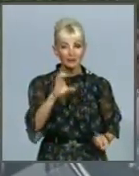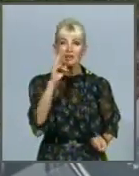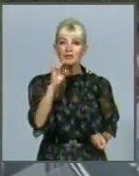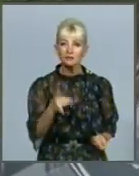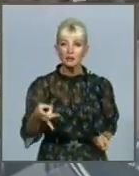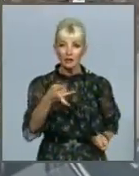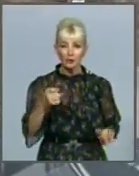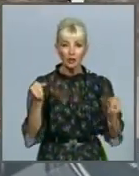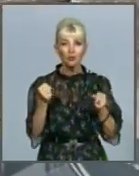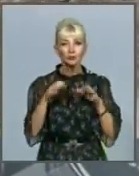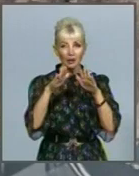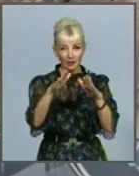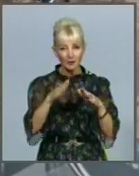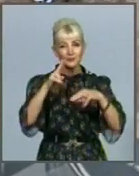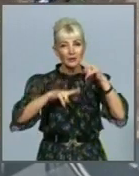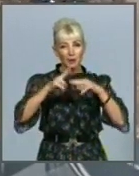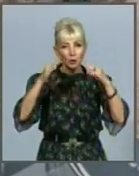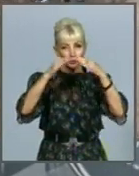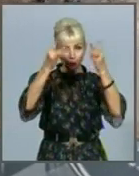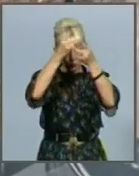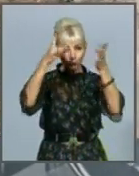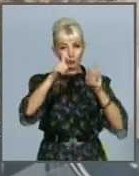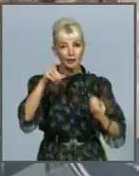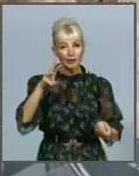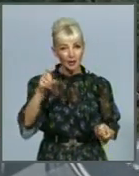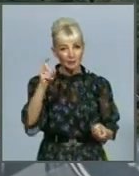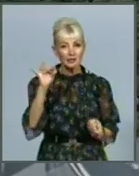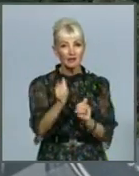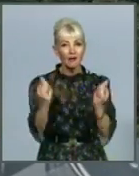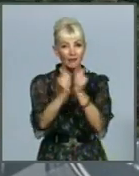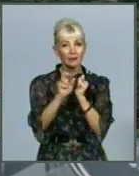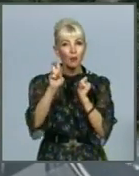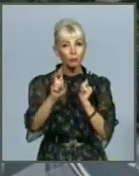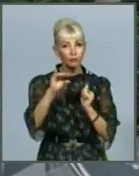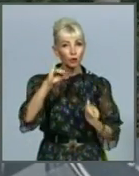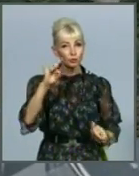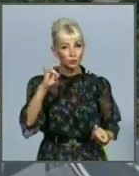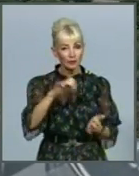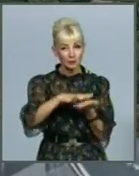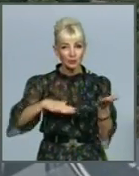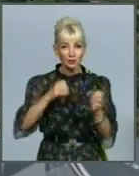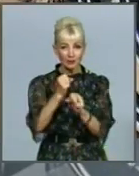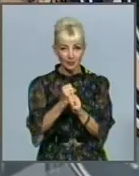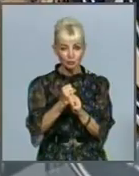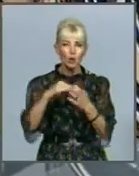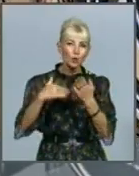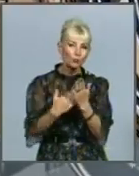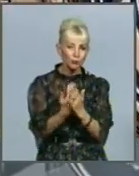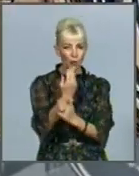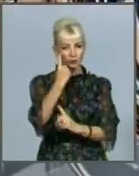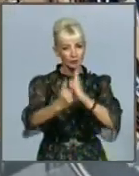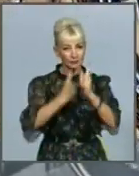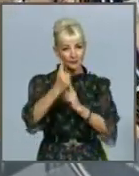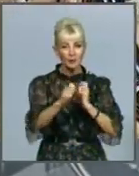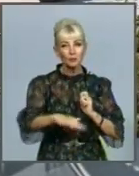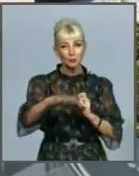районі Холодної гори, будинку культури Хемс та неподалік бульвару Юр'єва. Окрім того, тривають роботи з повної перебудови скверу на площі